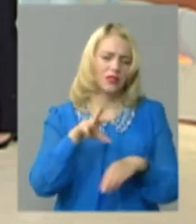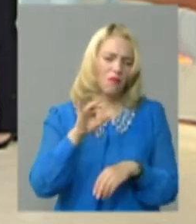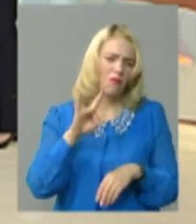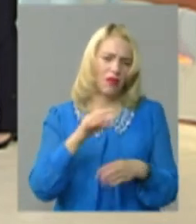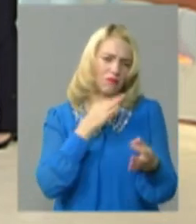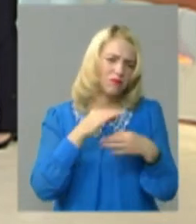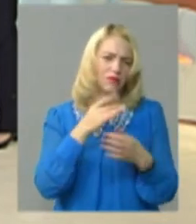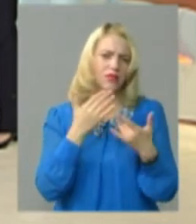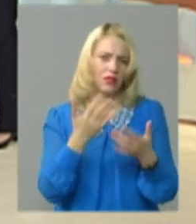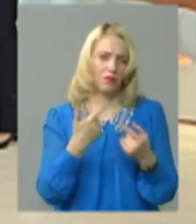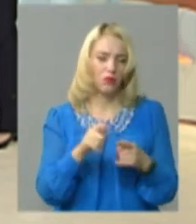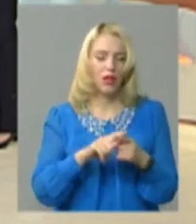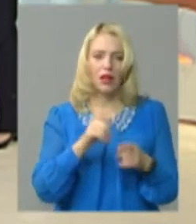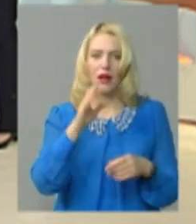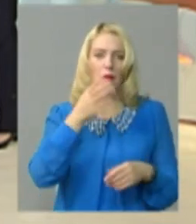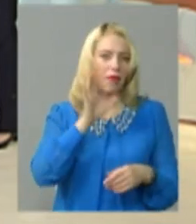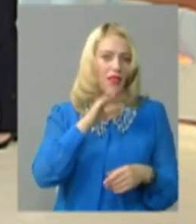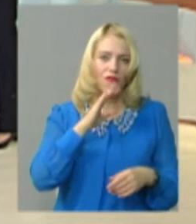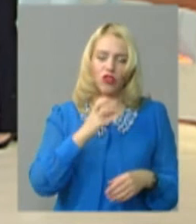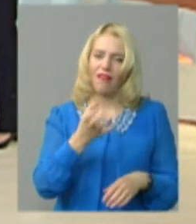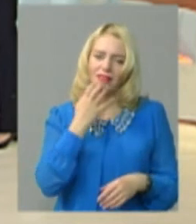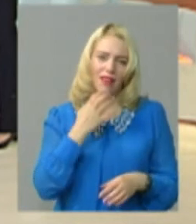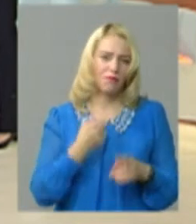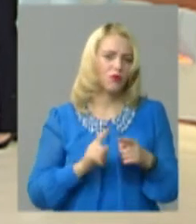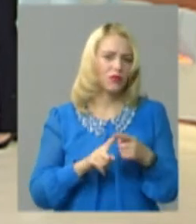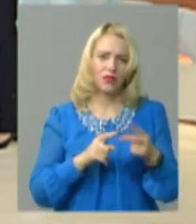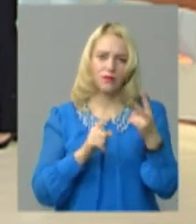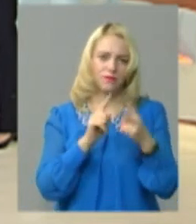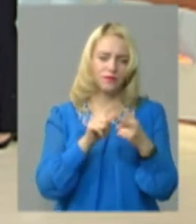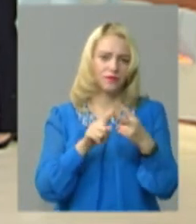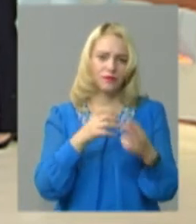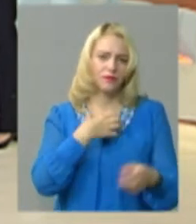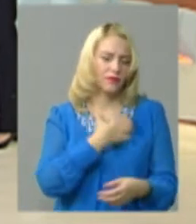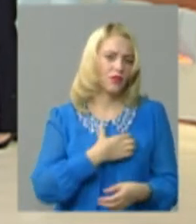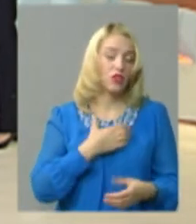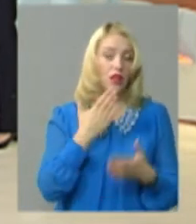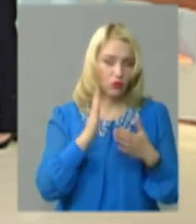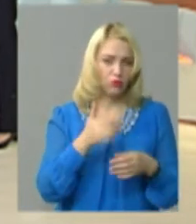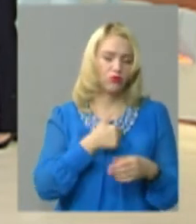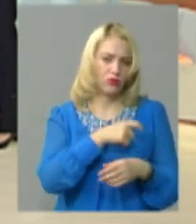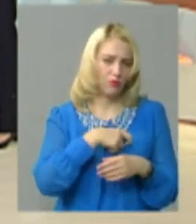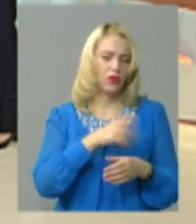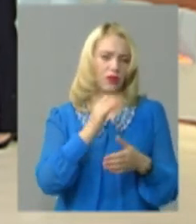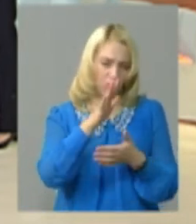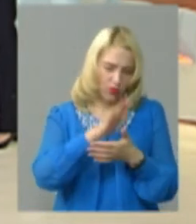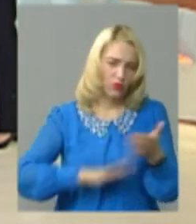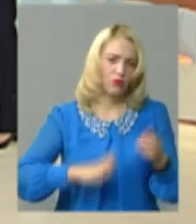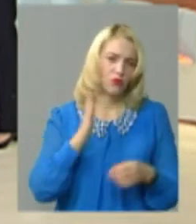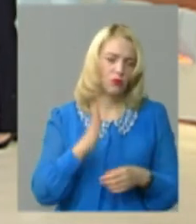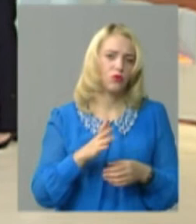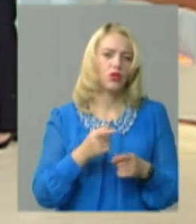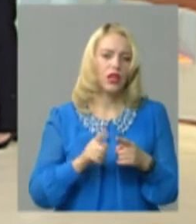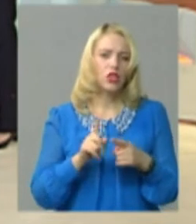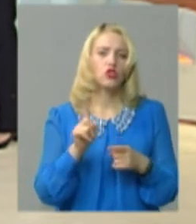Тобто, теплоенергозбереження і «Питна вода» – сьогодні номер один, яка, будучи депутатом, якщо нас люди оберуть, звичайно, ми будемо все далі продовжувати,